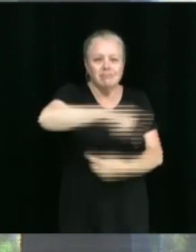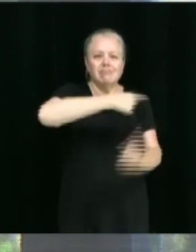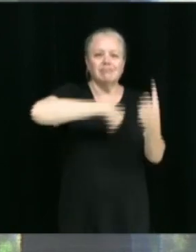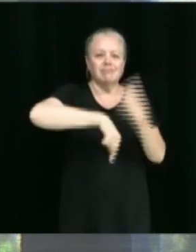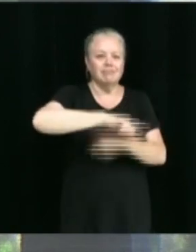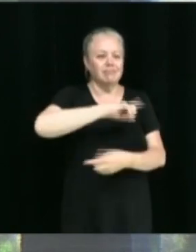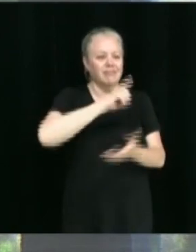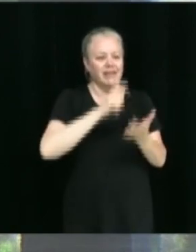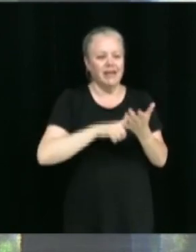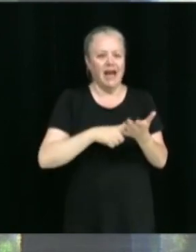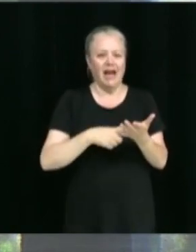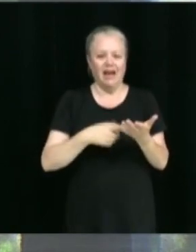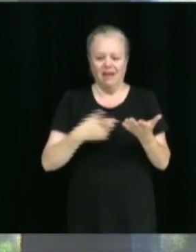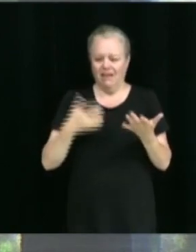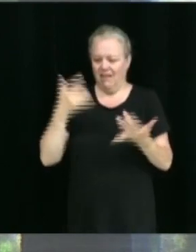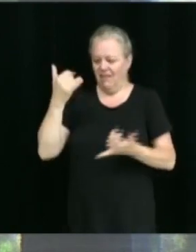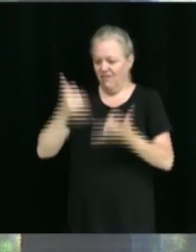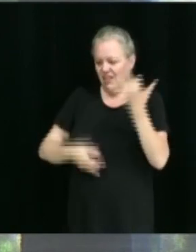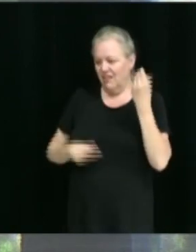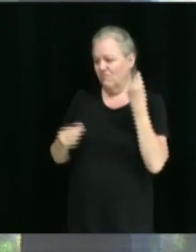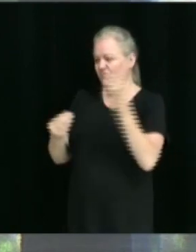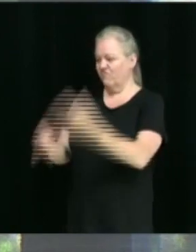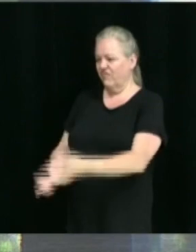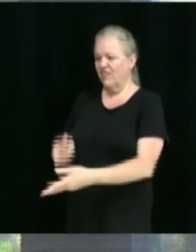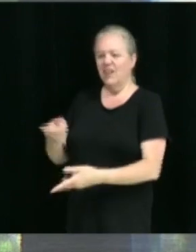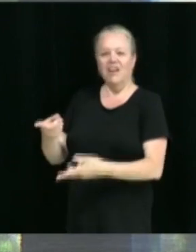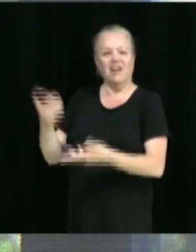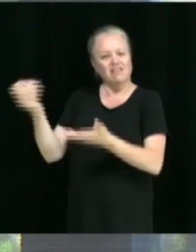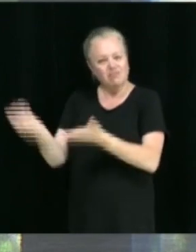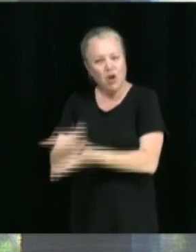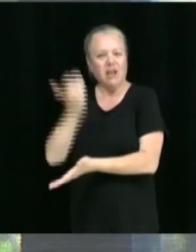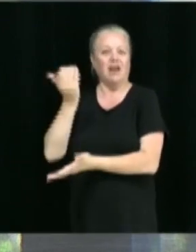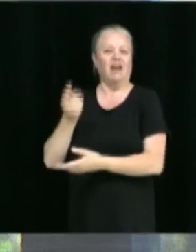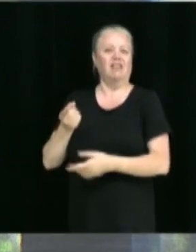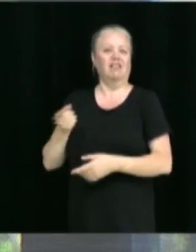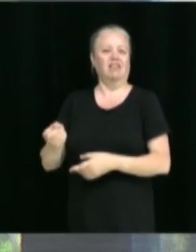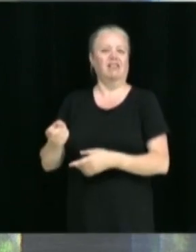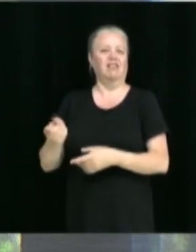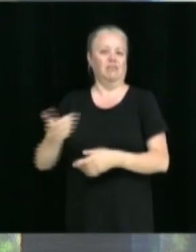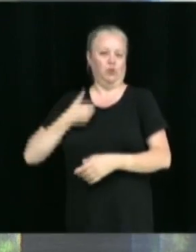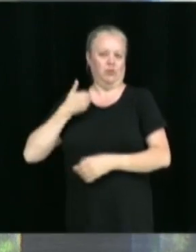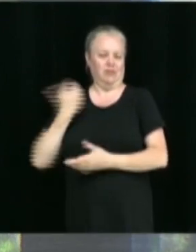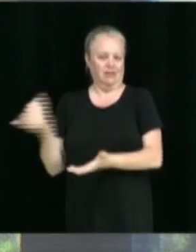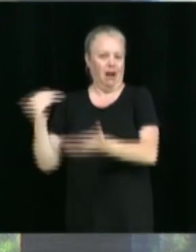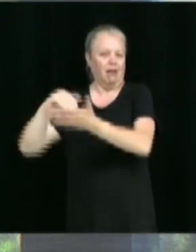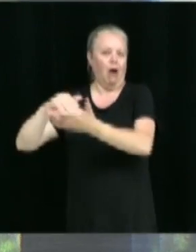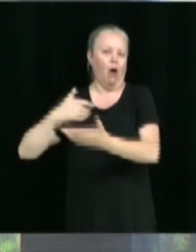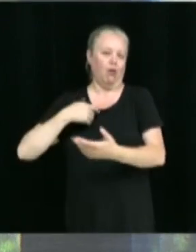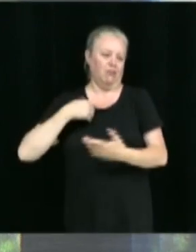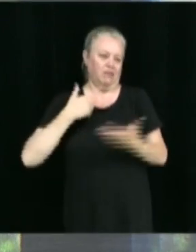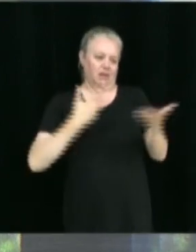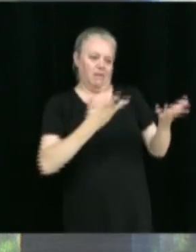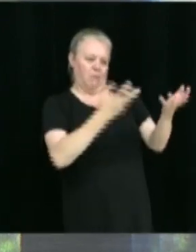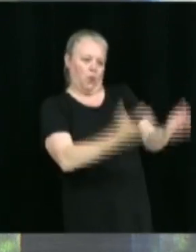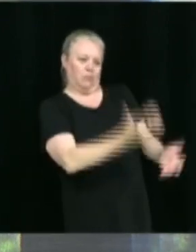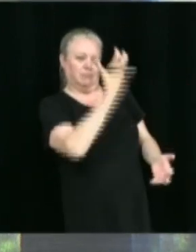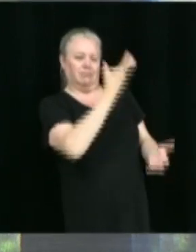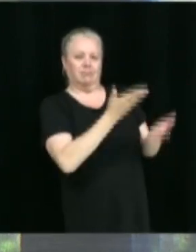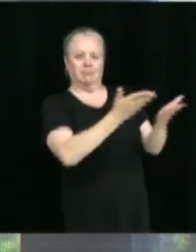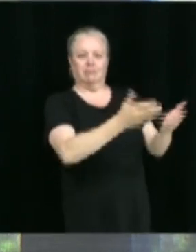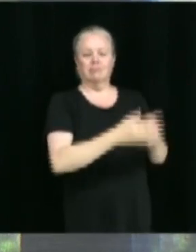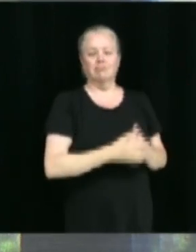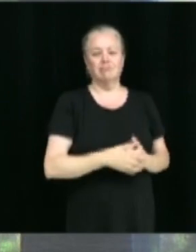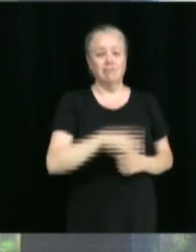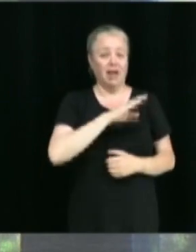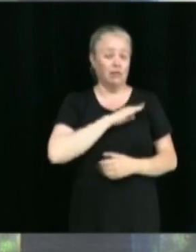des matériaux qui peut être faits, de la mettre en valeur. On avait des échanges aujourd'hui, là, à voir ce qu pourrait